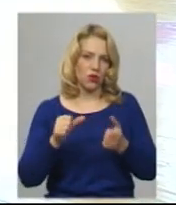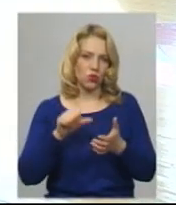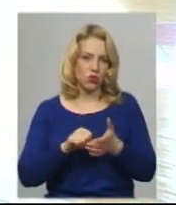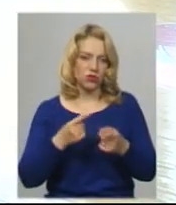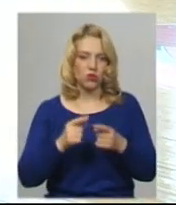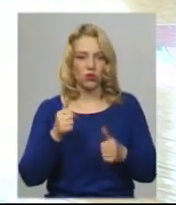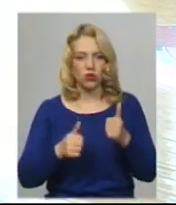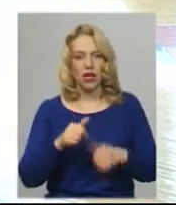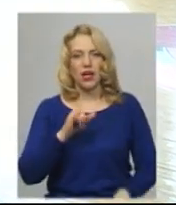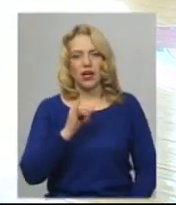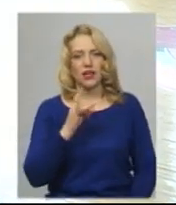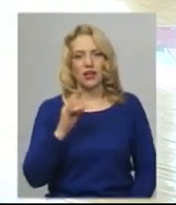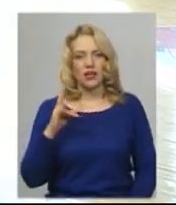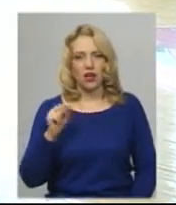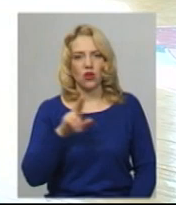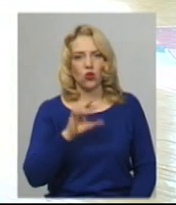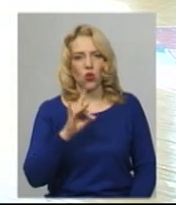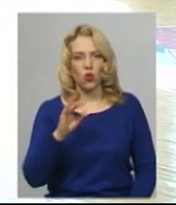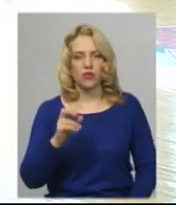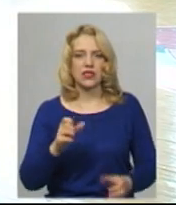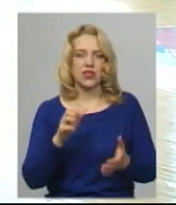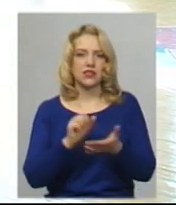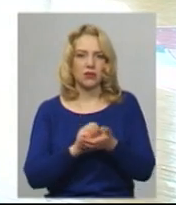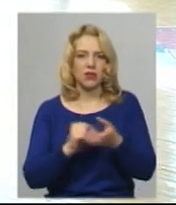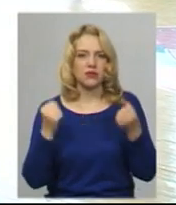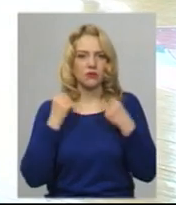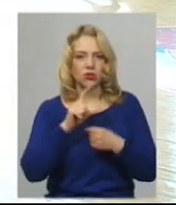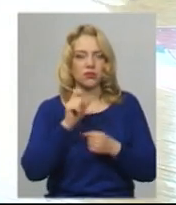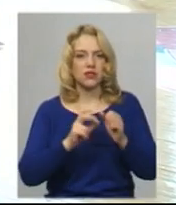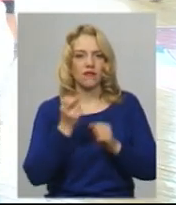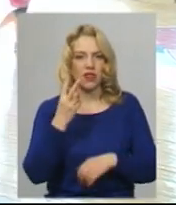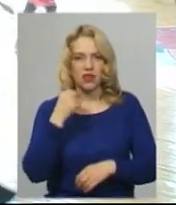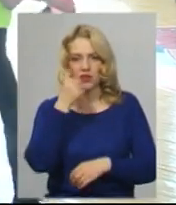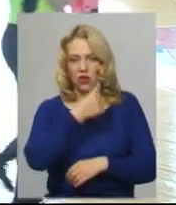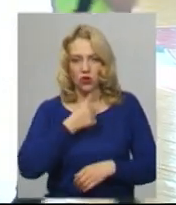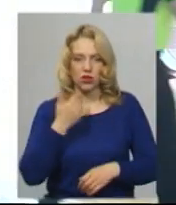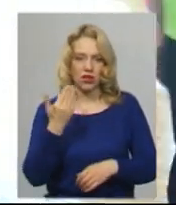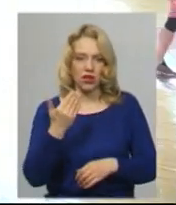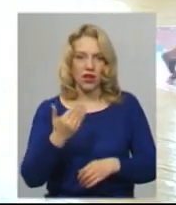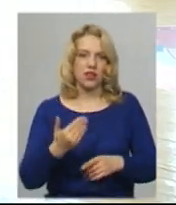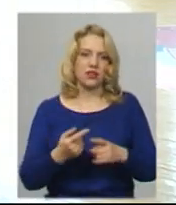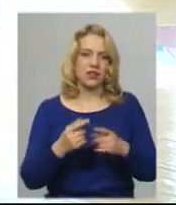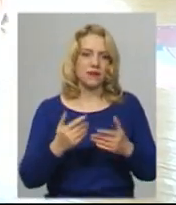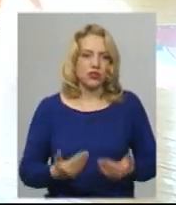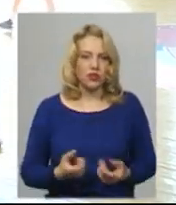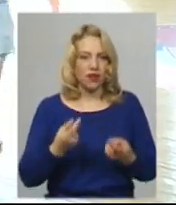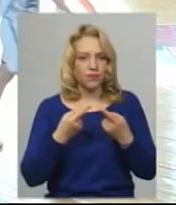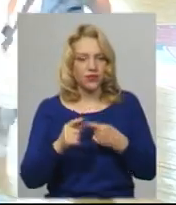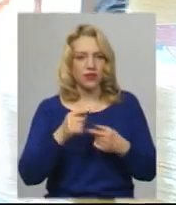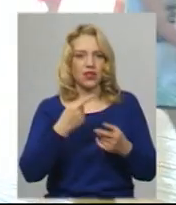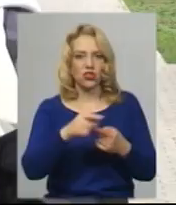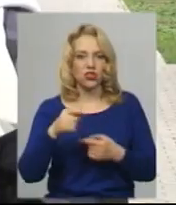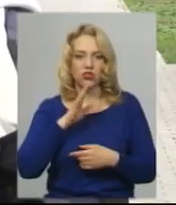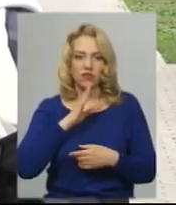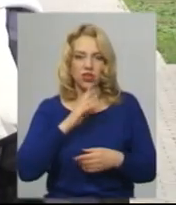Доровська у спорті з 12 років. Відтоді її життя відрізняється від життя решти дівчат. Режим режим, ще раз режим. Постійні тренування